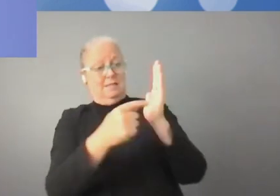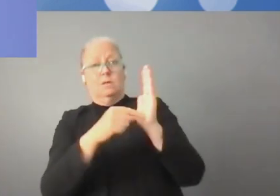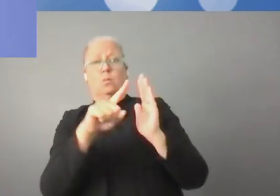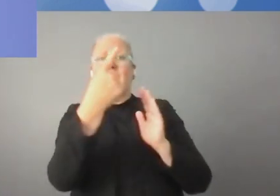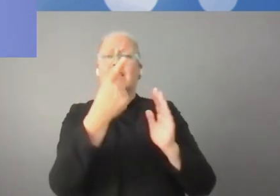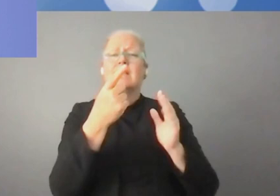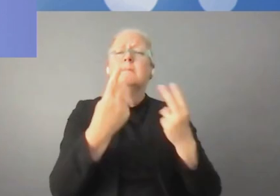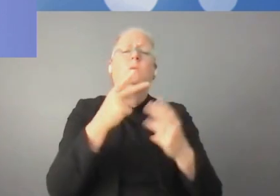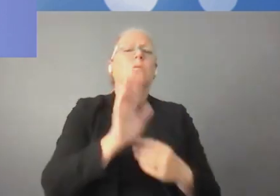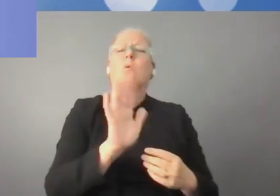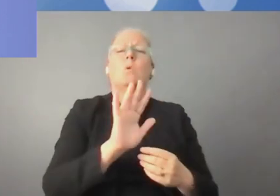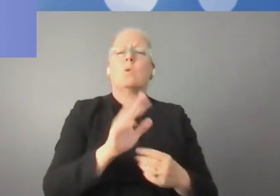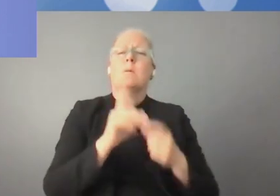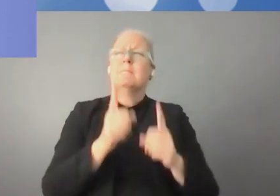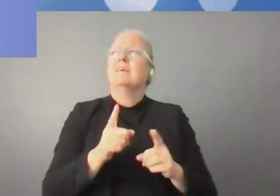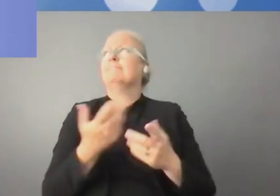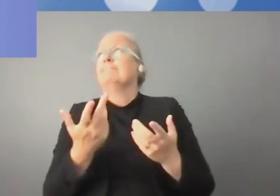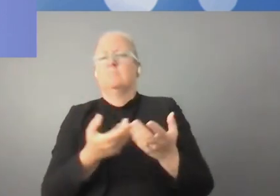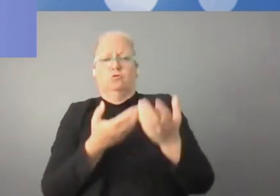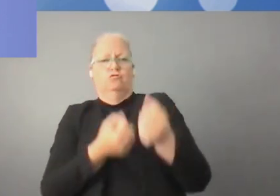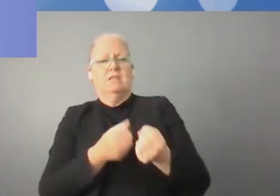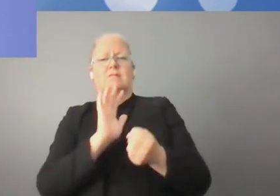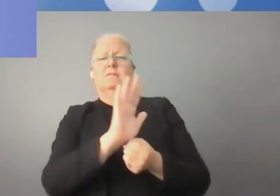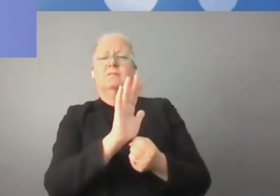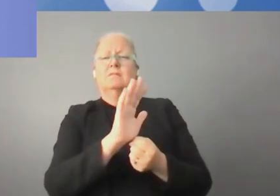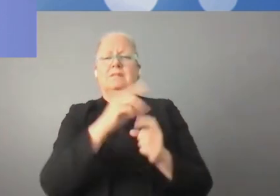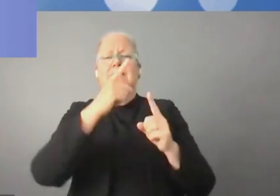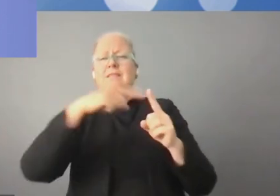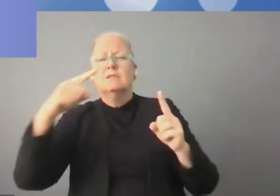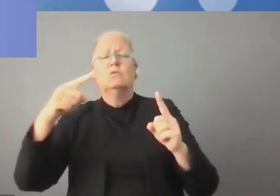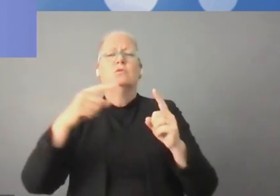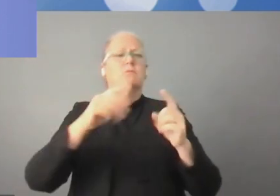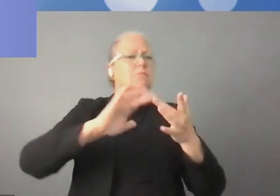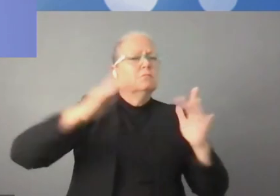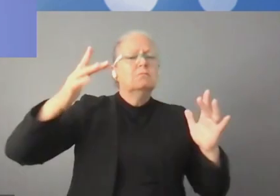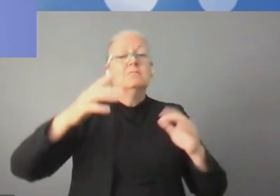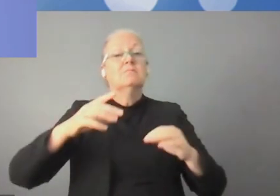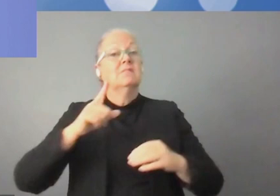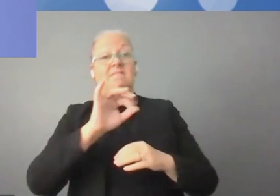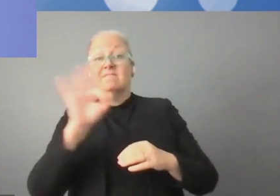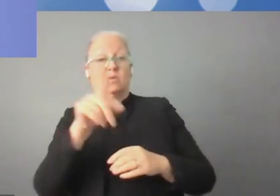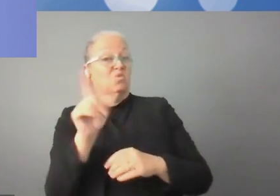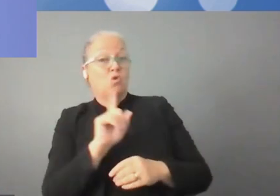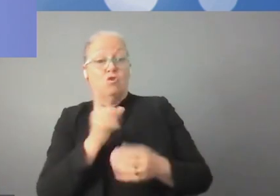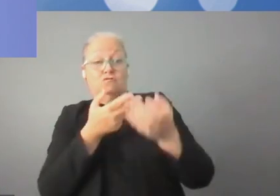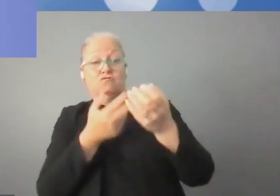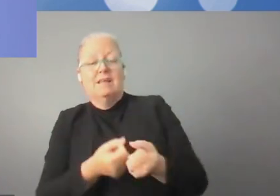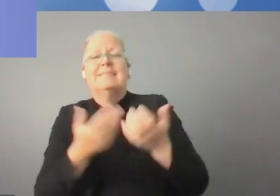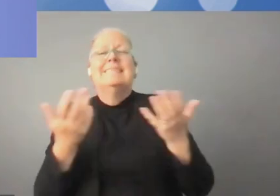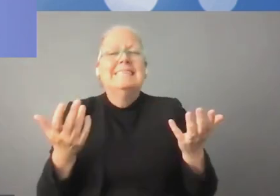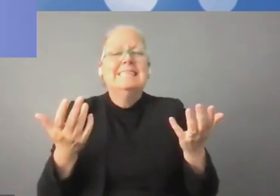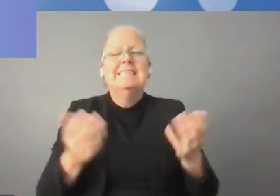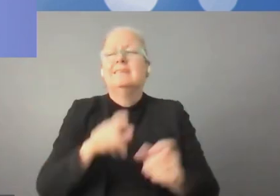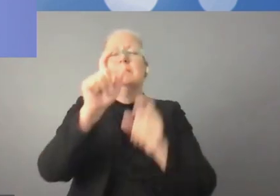avancées en matière d'informatique, par exemple. Mais il ne'agit pas seulement de savoir-faire, il s'agit aussi d'un contexte beaucoup plus large.